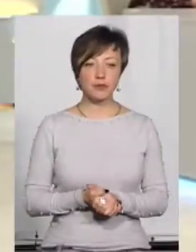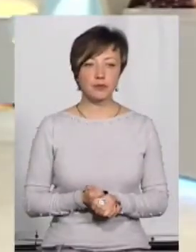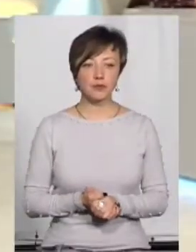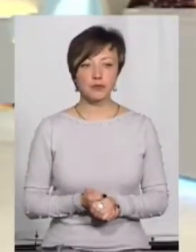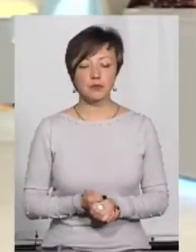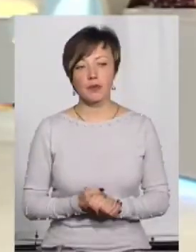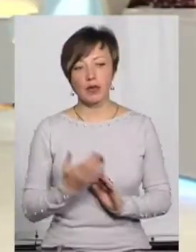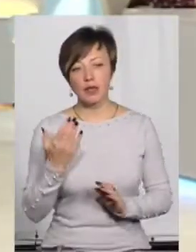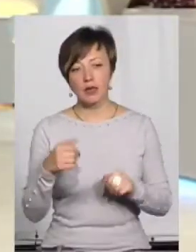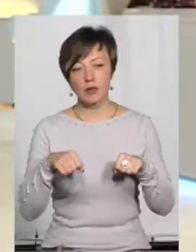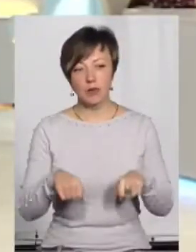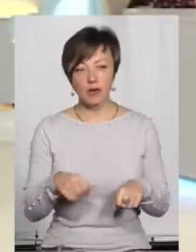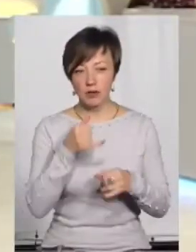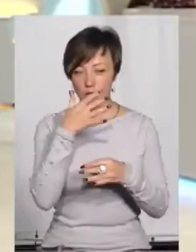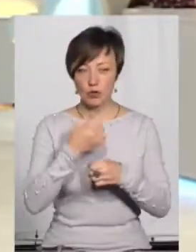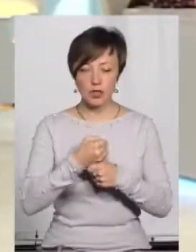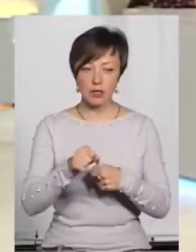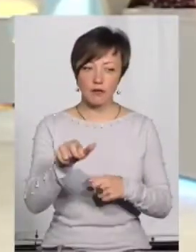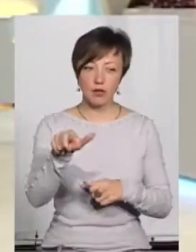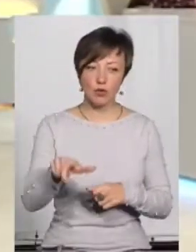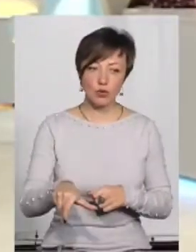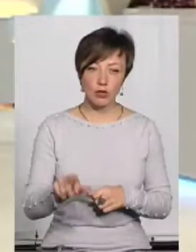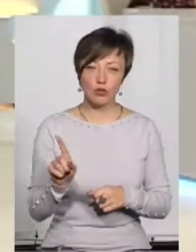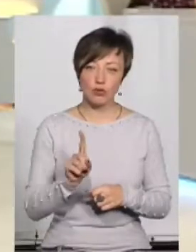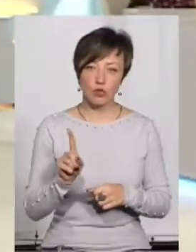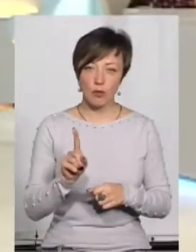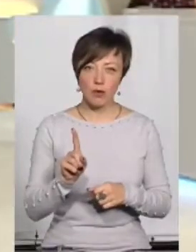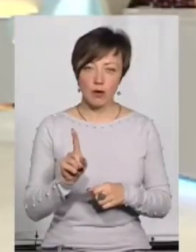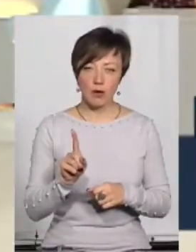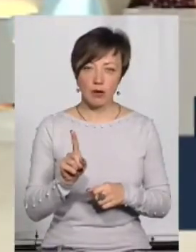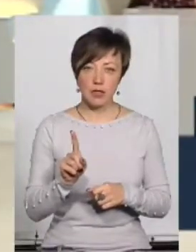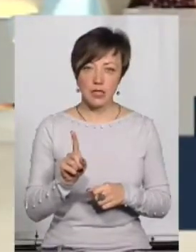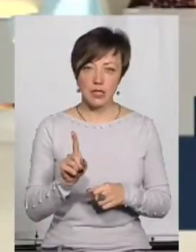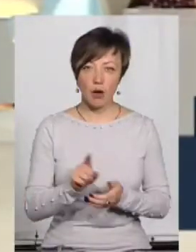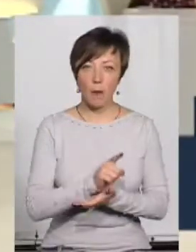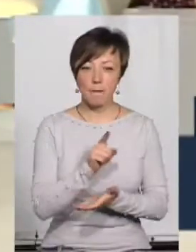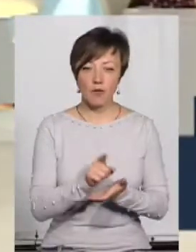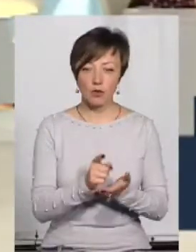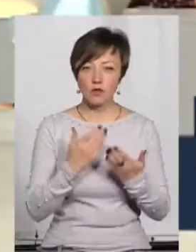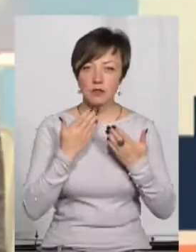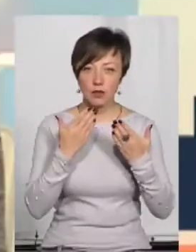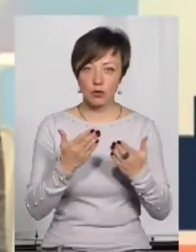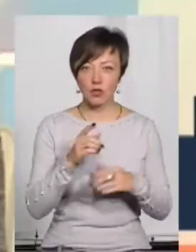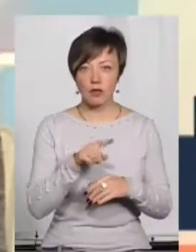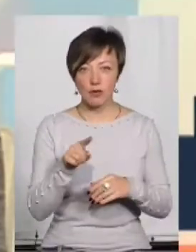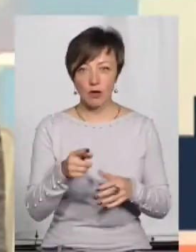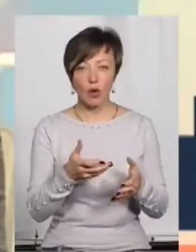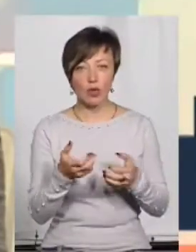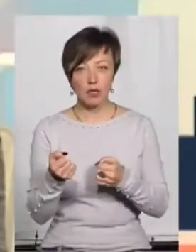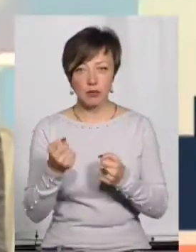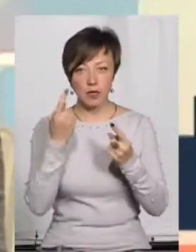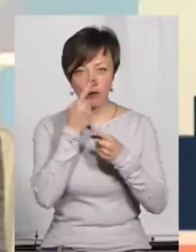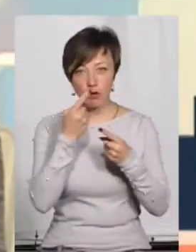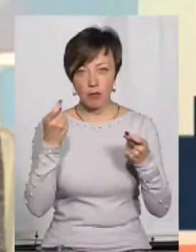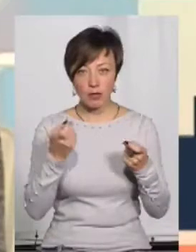права, тому що не можемо ми заставити людину, щоб вона обов'язково звернулася. Тобто вони отримали